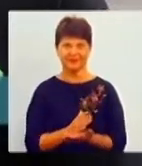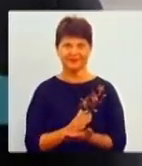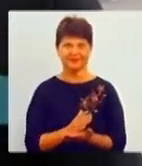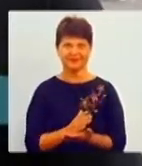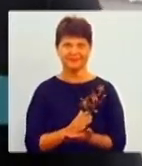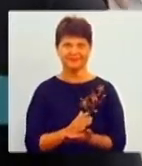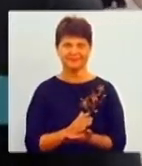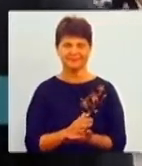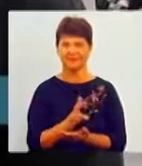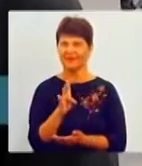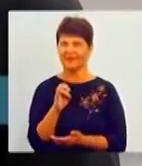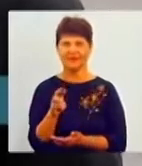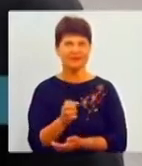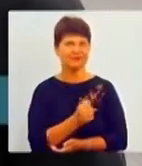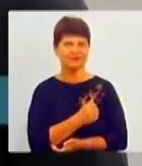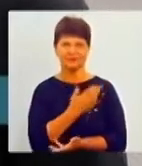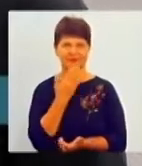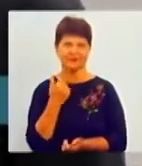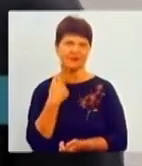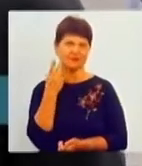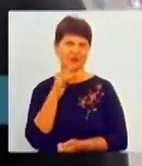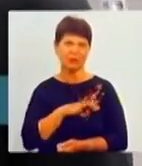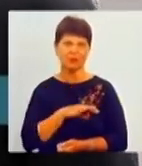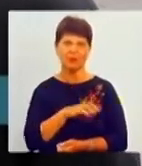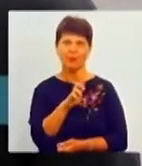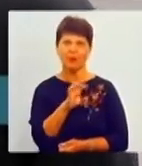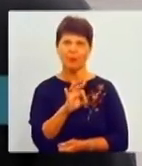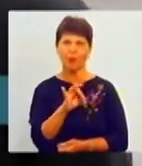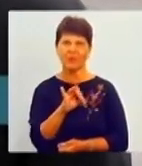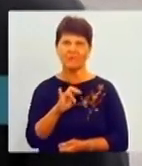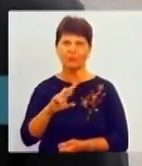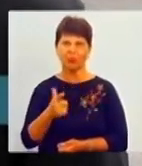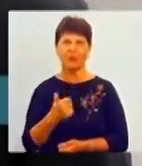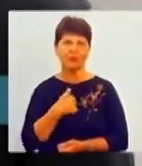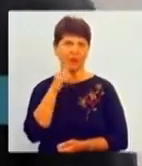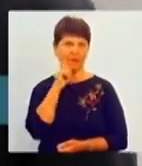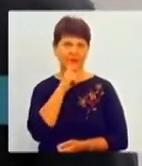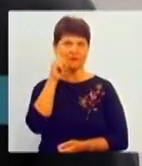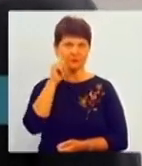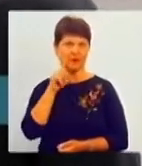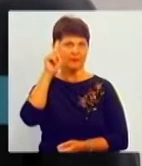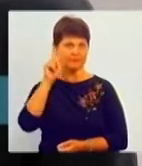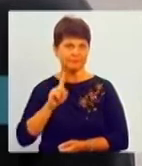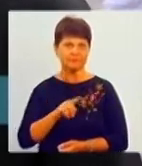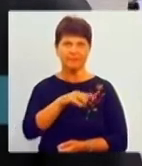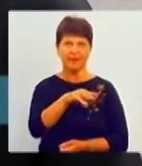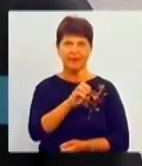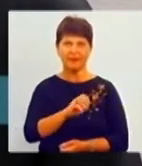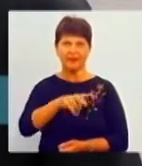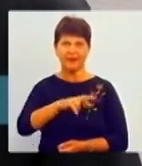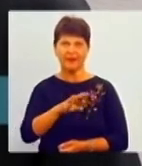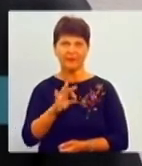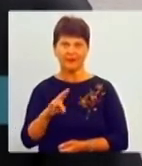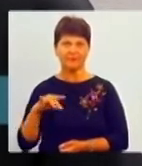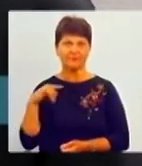Ні, на жаль, І, як правило, Бориспорем використовуємося. А він, ким, я слышав, що в Ізраїль, в Тель-Віфі літають хлопці. А чи